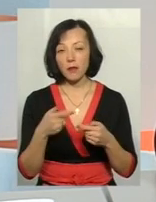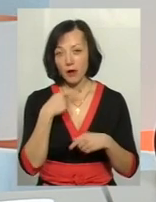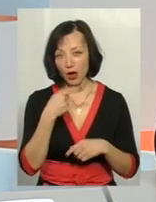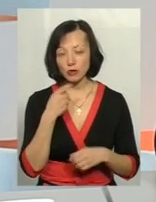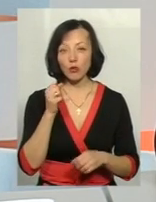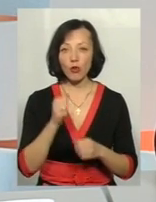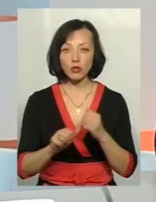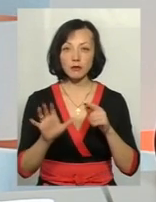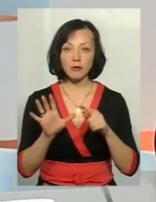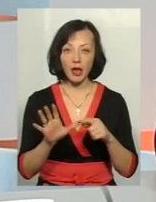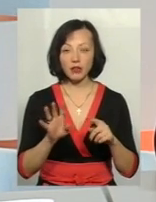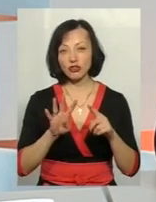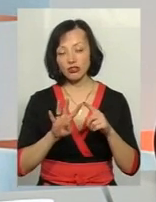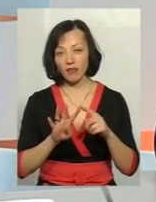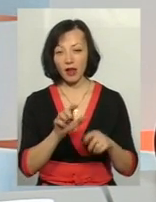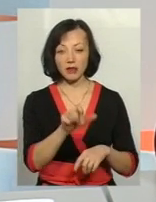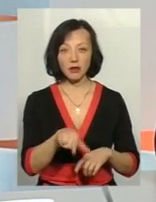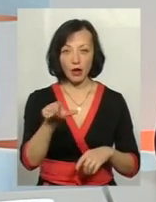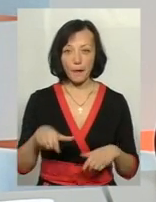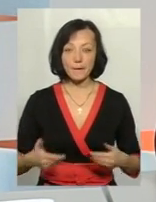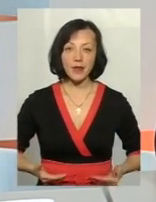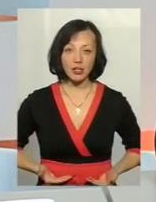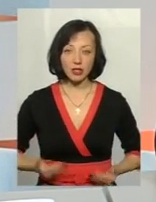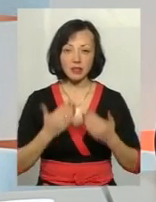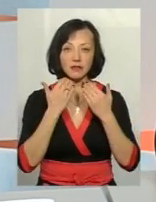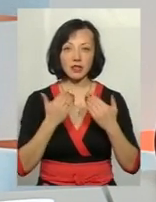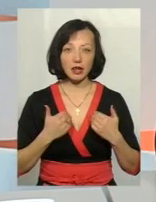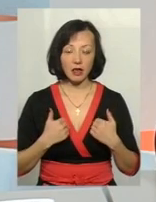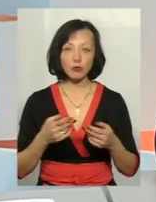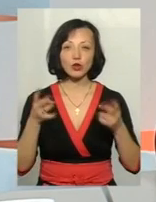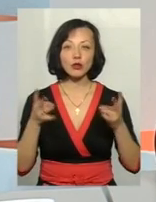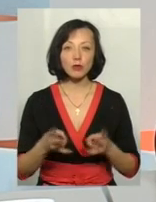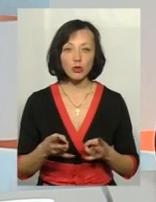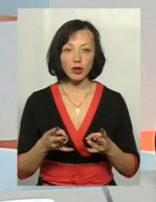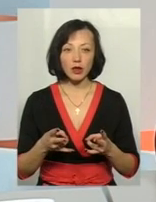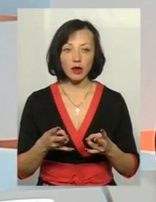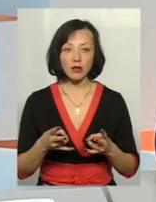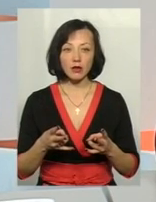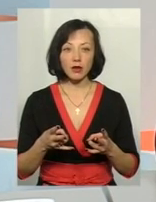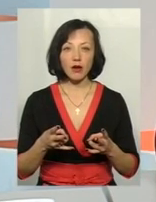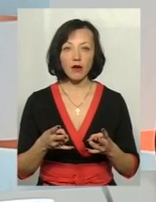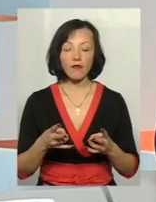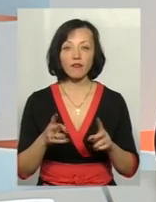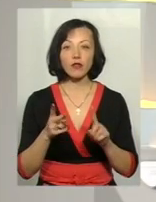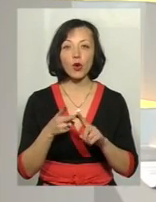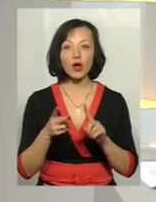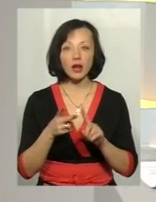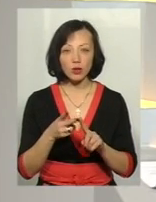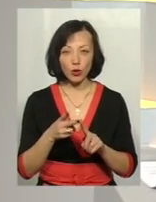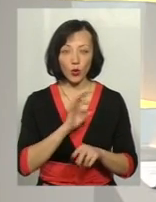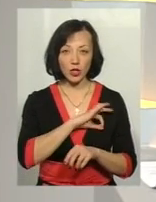кожен п'ятий, кожен четвертий мешканець, який звертається, він потребує вторинної правової допомоги.